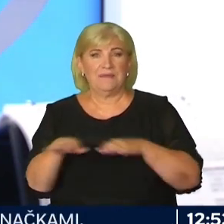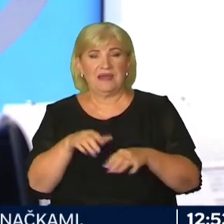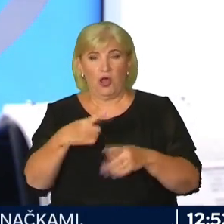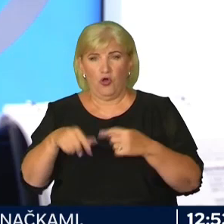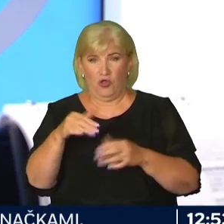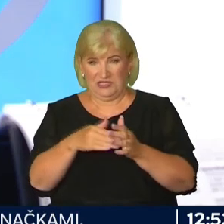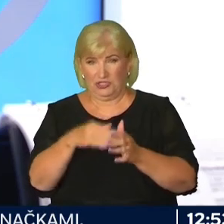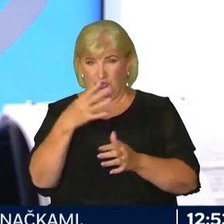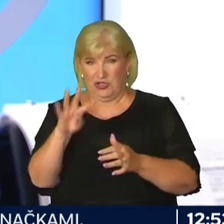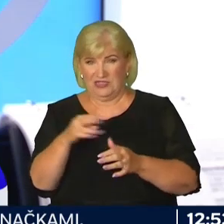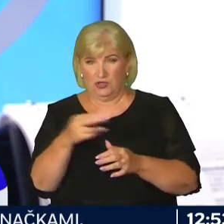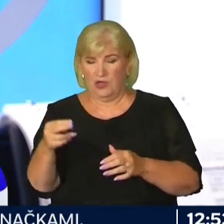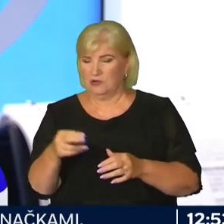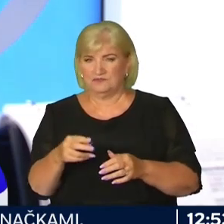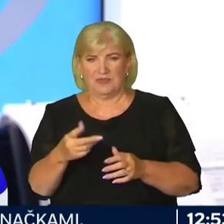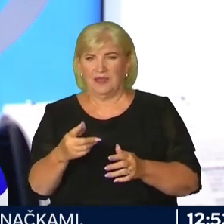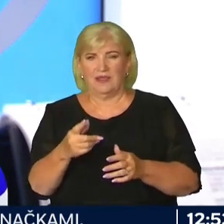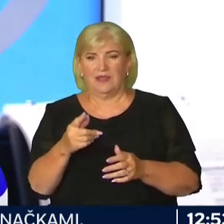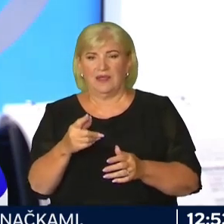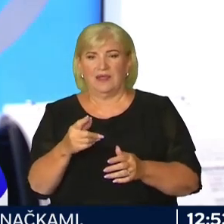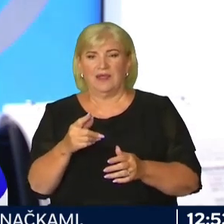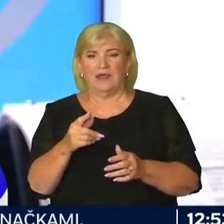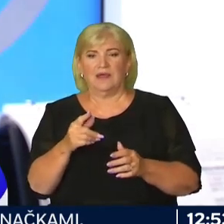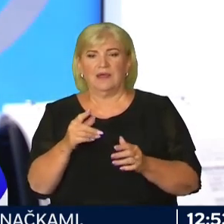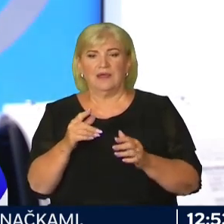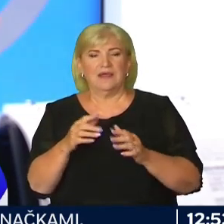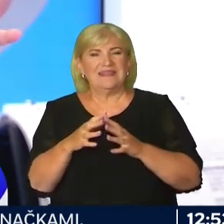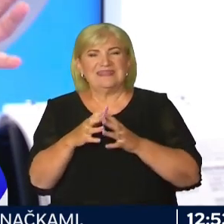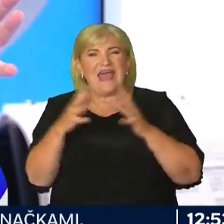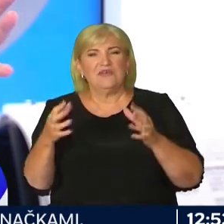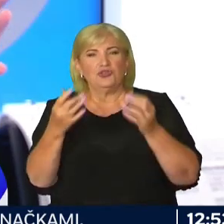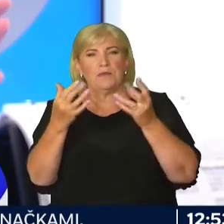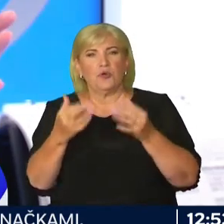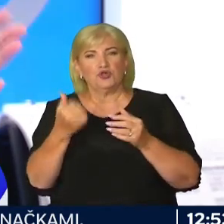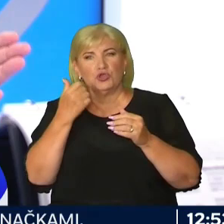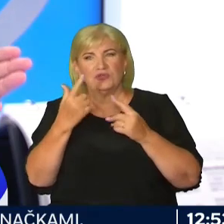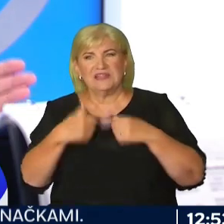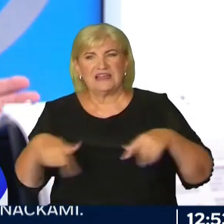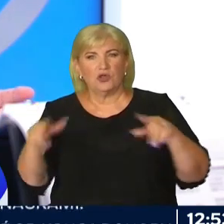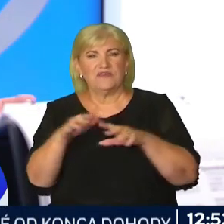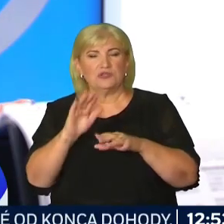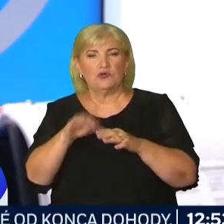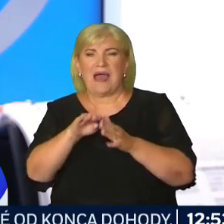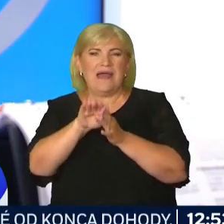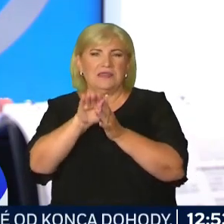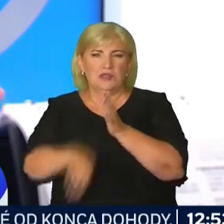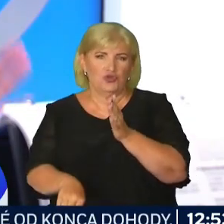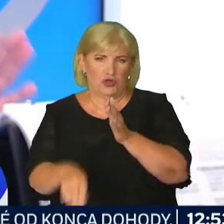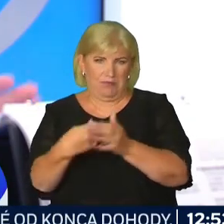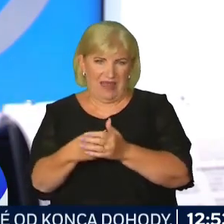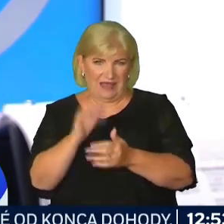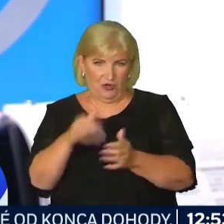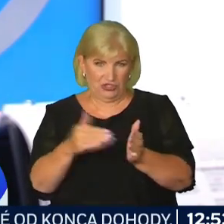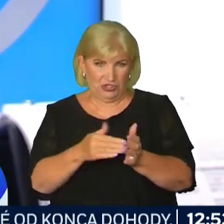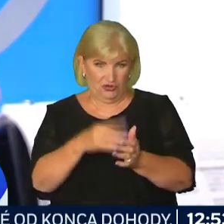1400 eur, tak ten median, teda že najväčší počet ľudí na Slovensku poberá podstatne nižší plat, ako je 1400 eur,